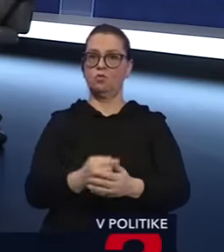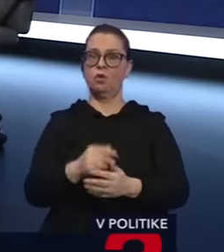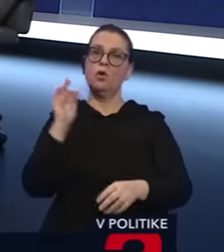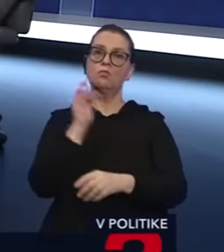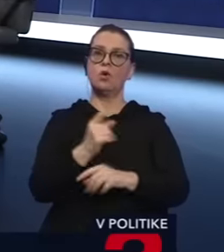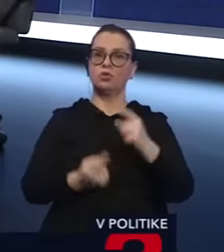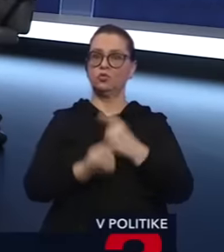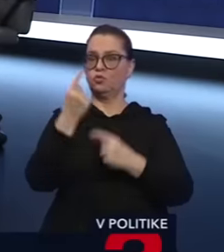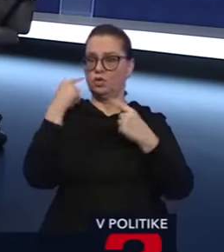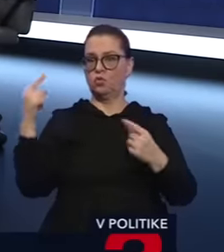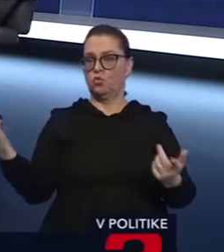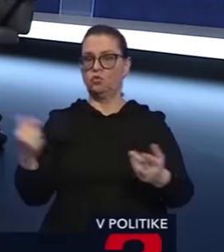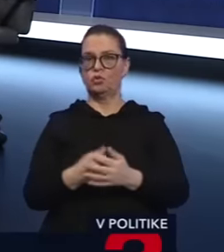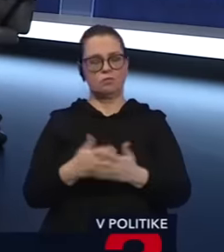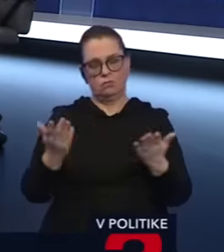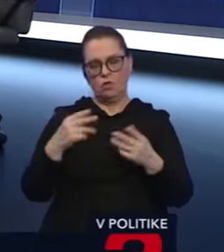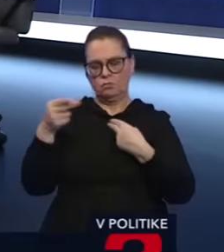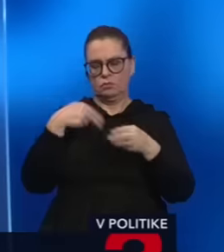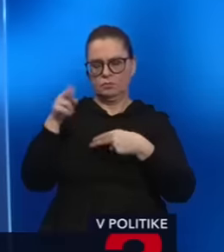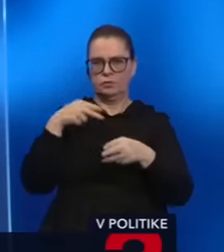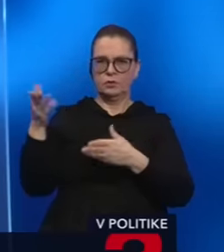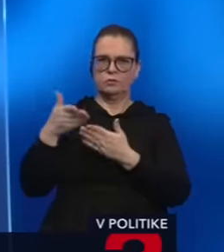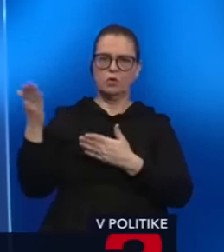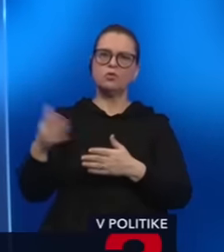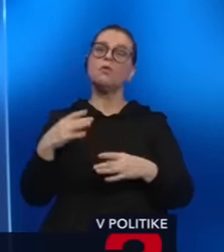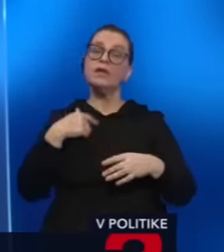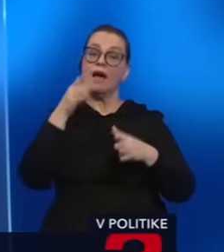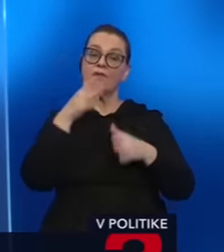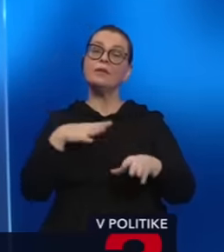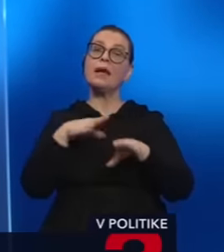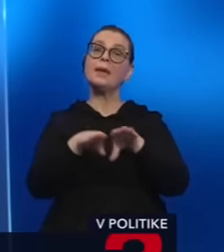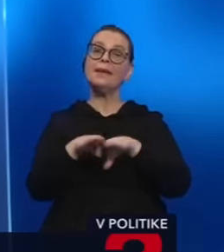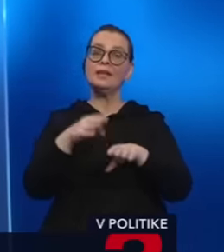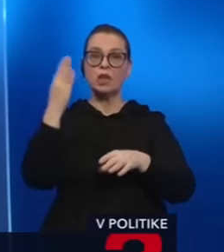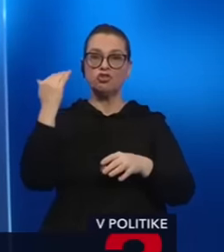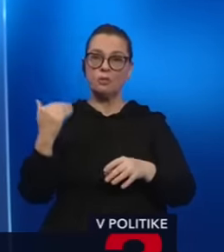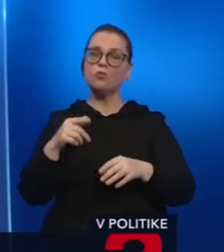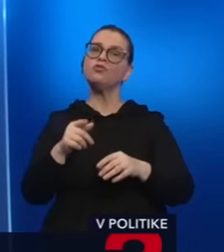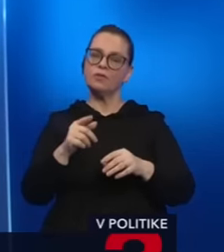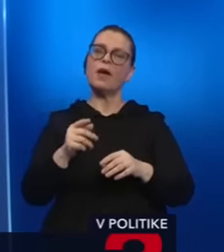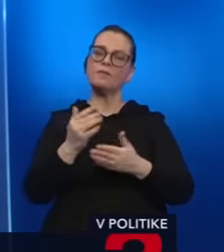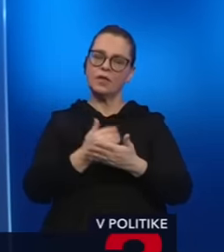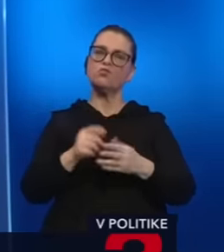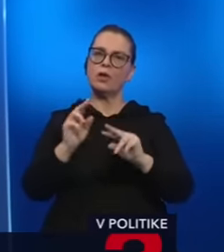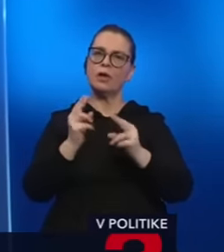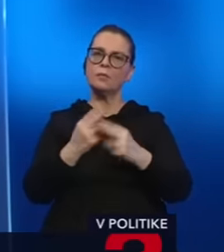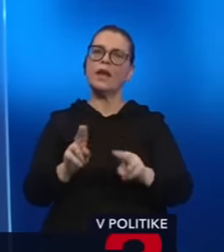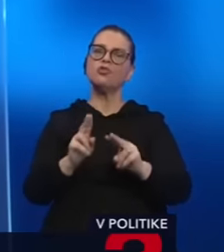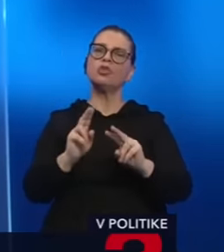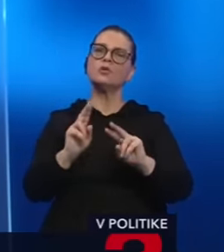cudzým kultúram. Musieť vydebatovaciu. Ja verím, že pani ministerka využije príležito svojho odvolávania na naozaj